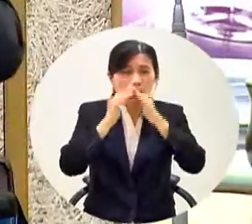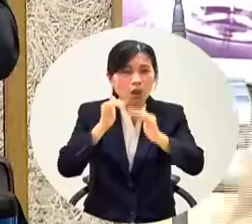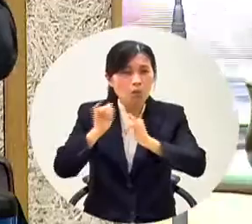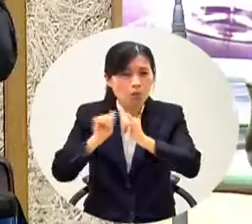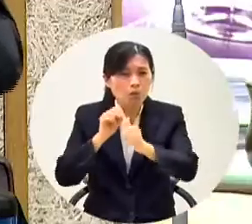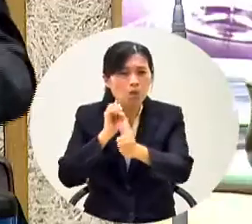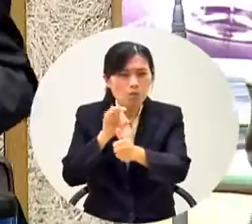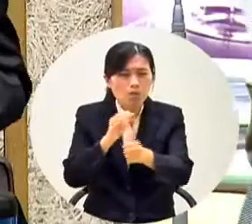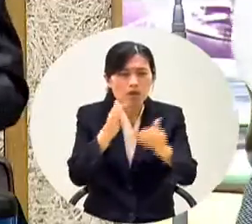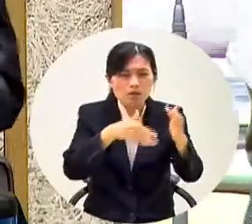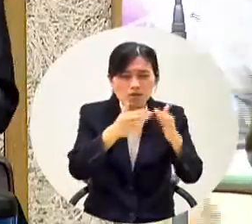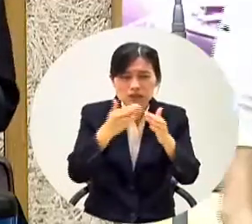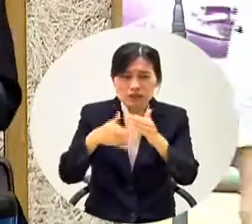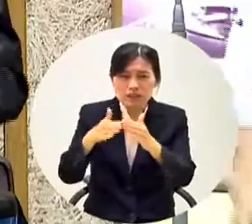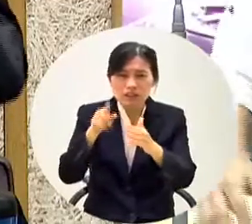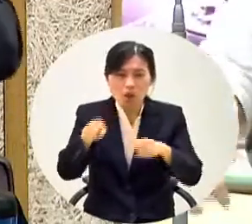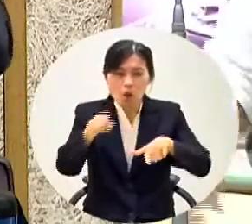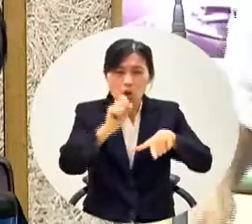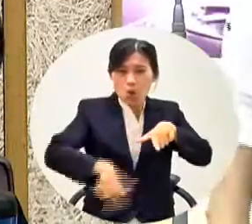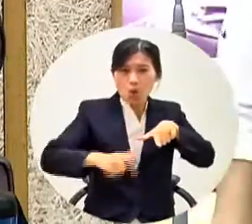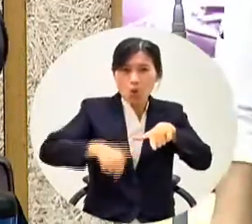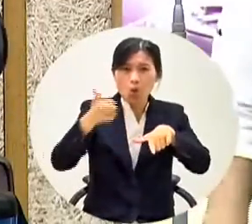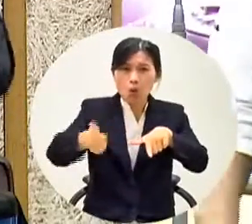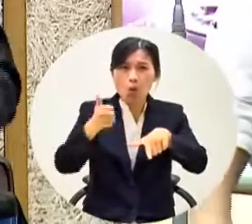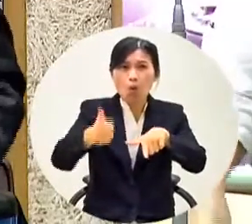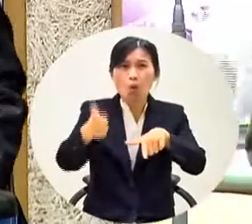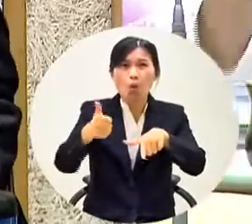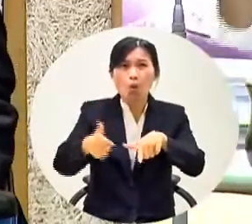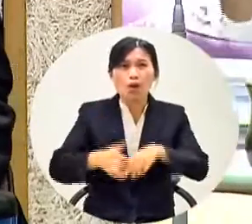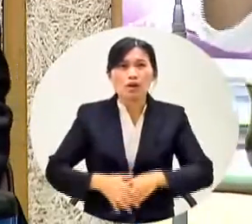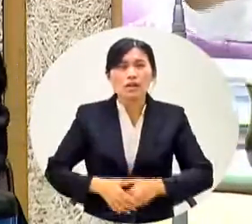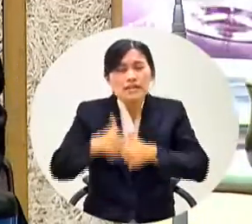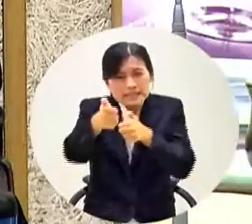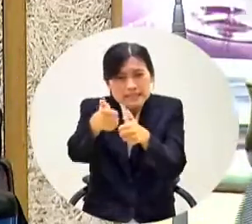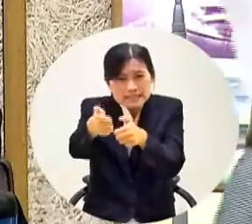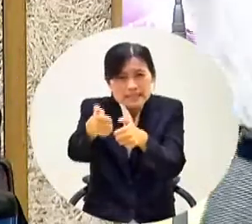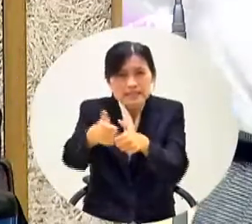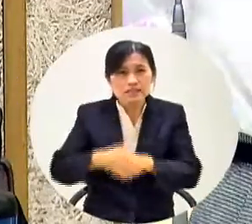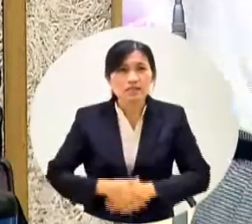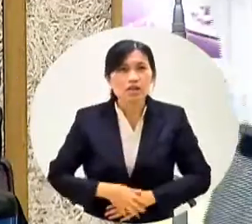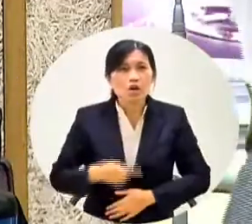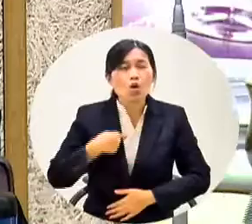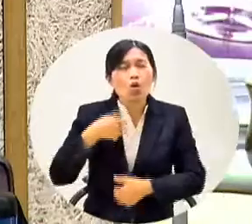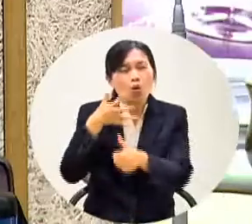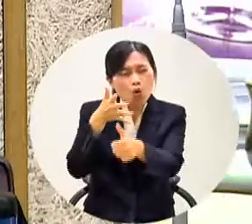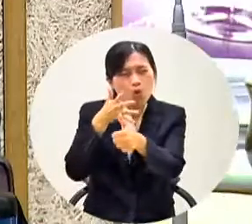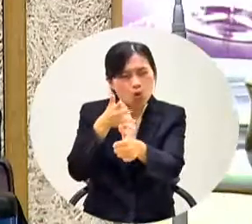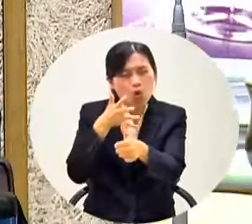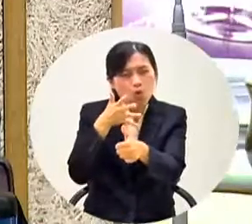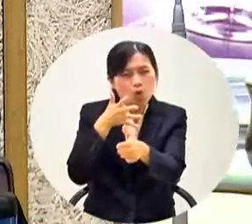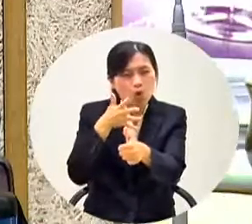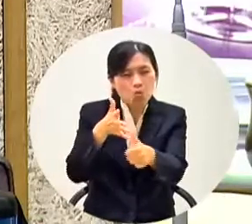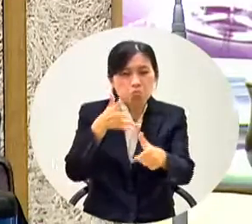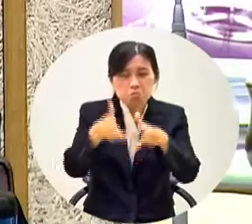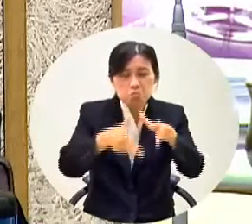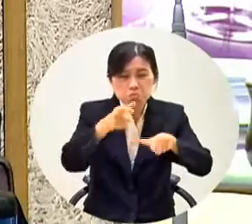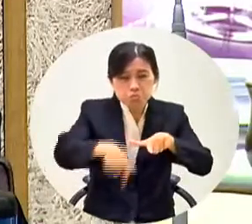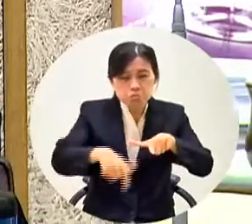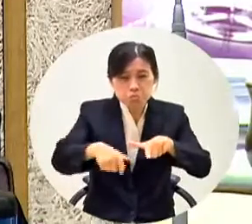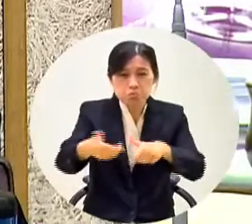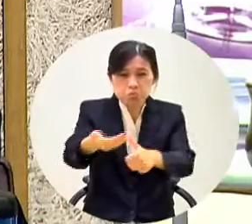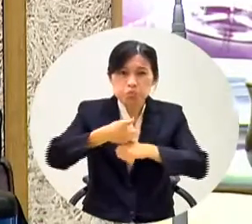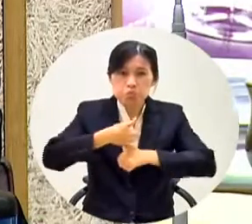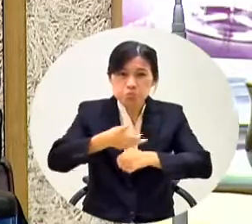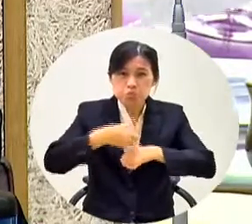所學校哇哪一家企業捐給你們那沒關係我要去問廠商他願不願意把資料提供